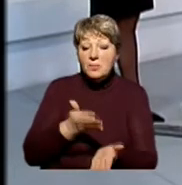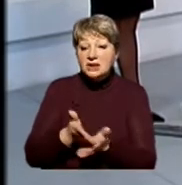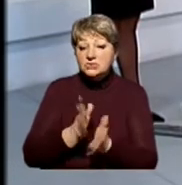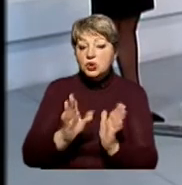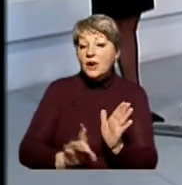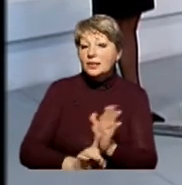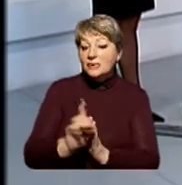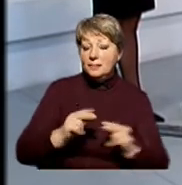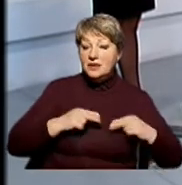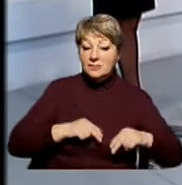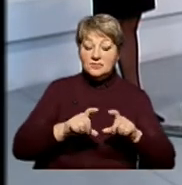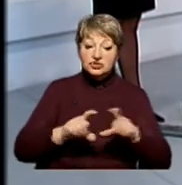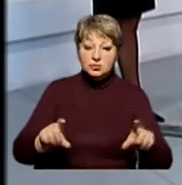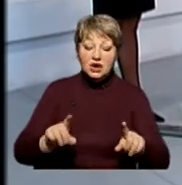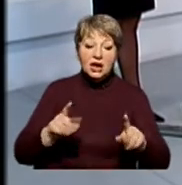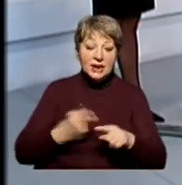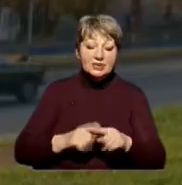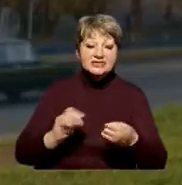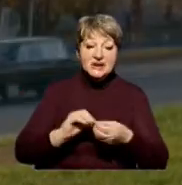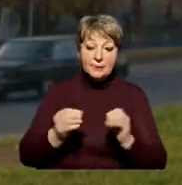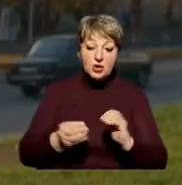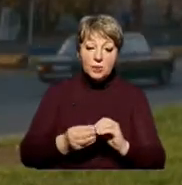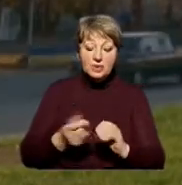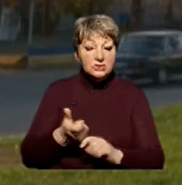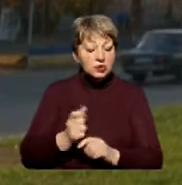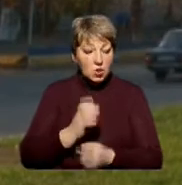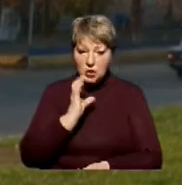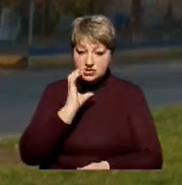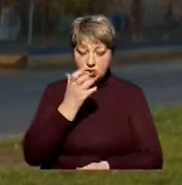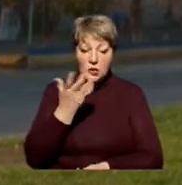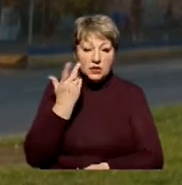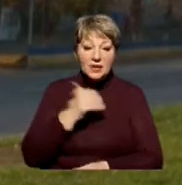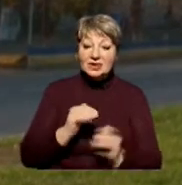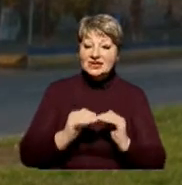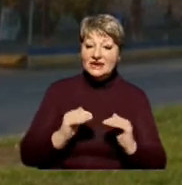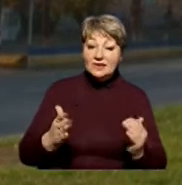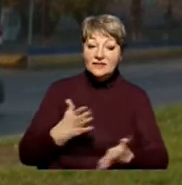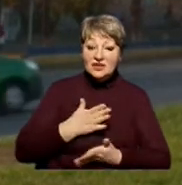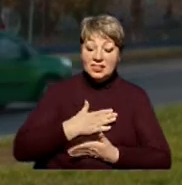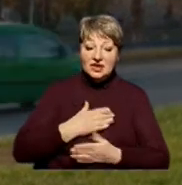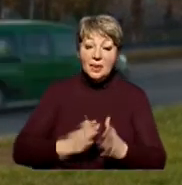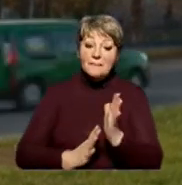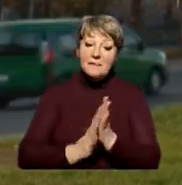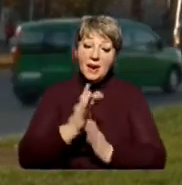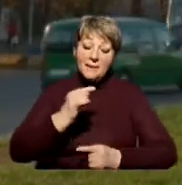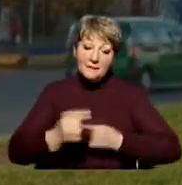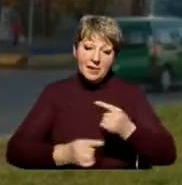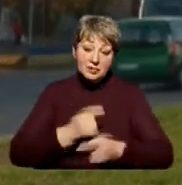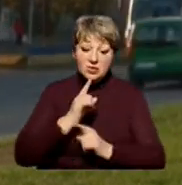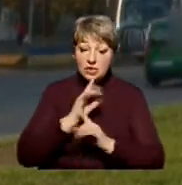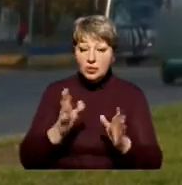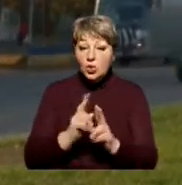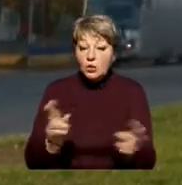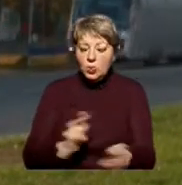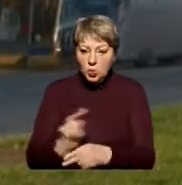тільки починають працювати в школах. Тому що це проблема досить актуальна, коли дітей, наше підростаюче майбутнє покоління, не буде